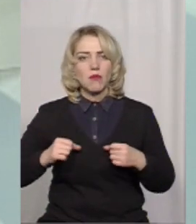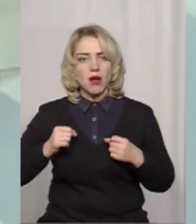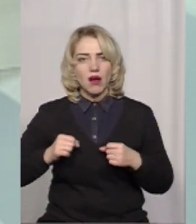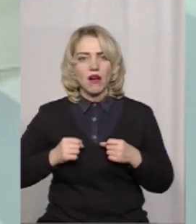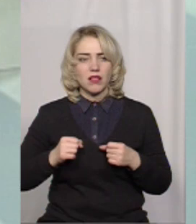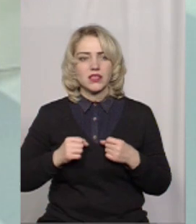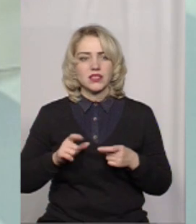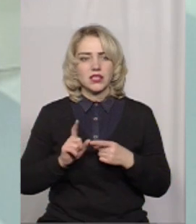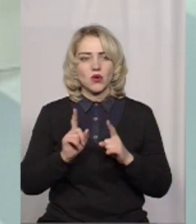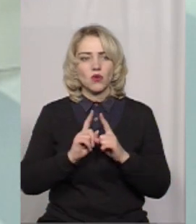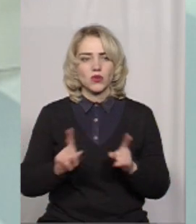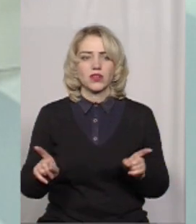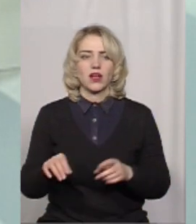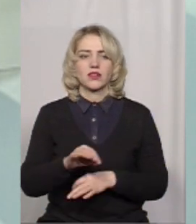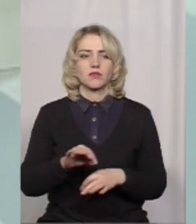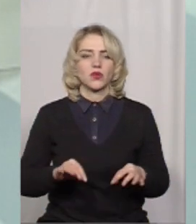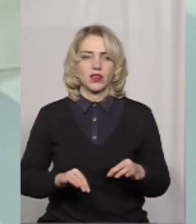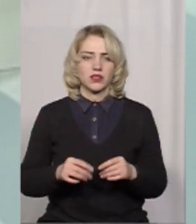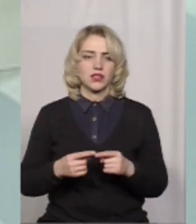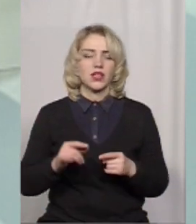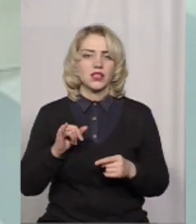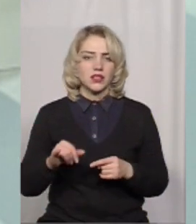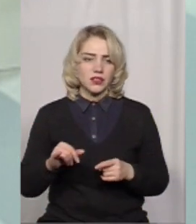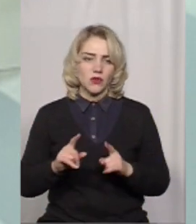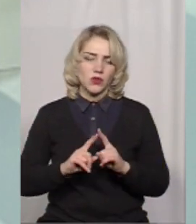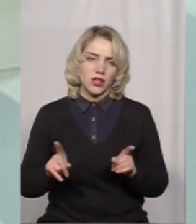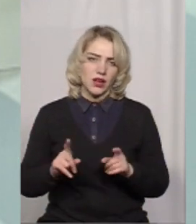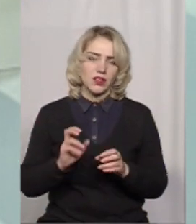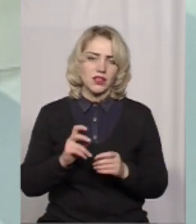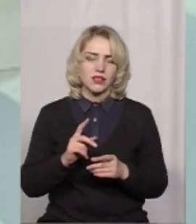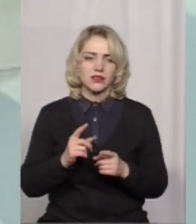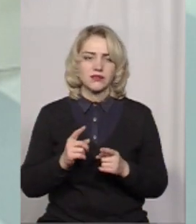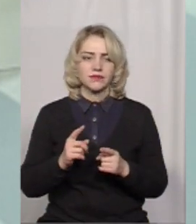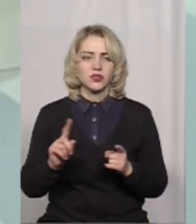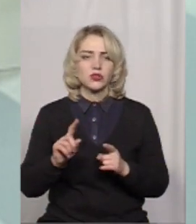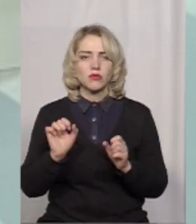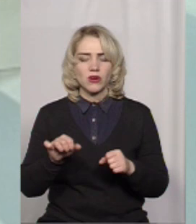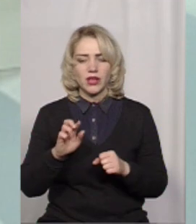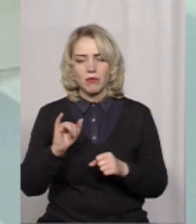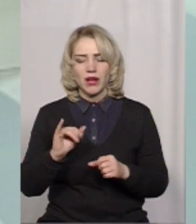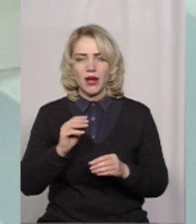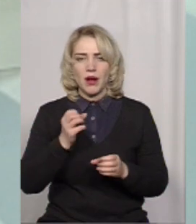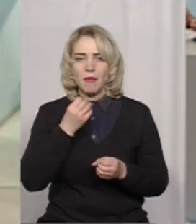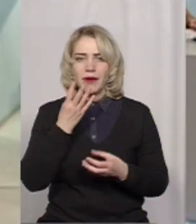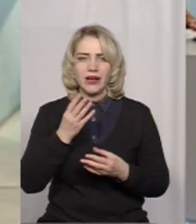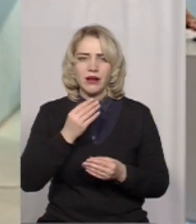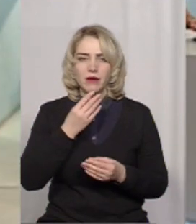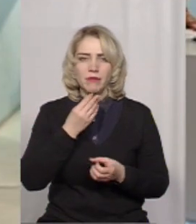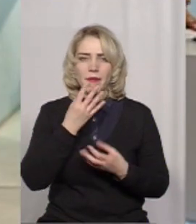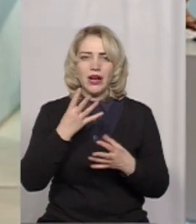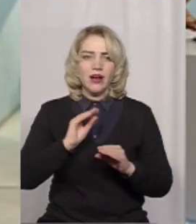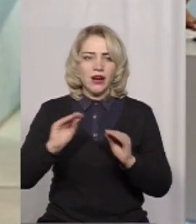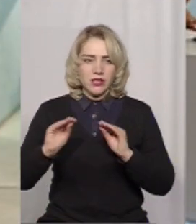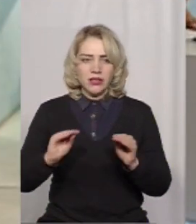дійсно такі унікальні проєкти, унікальні родзиночки, які дійсно могли прикрасити і популяризувати цілі